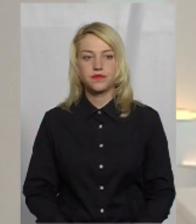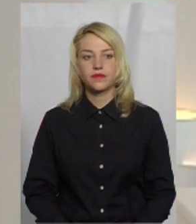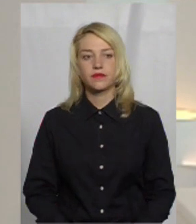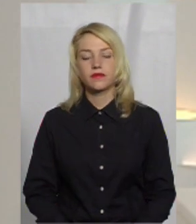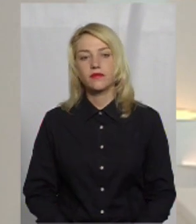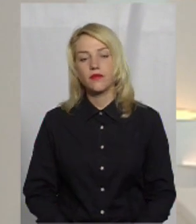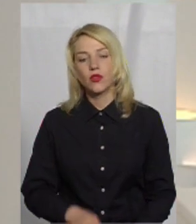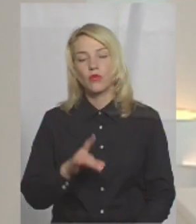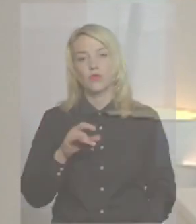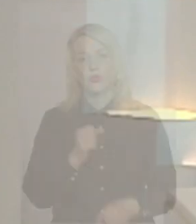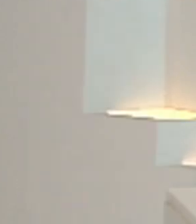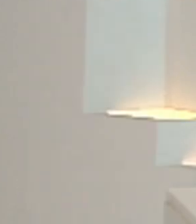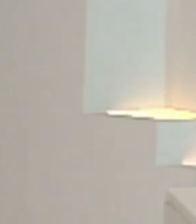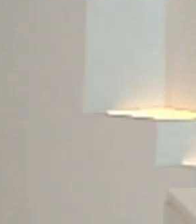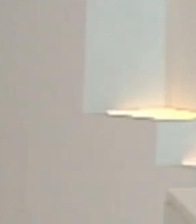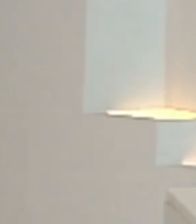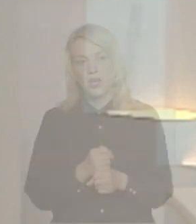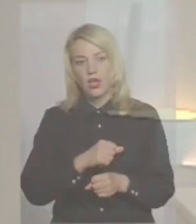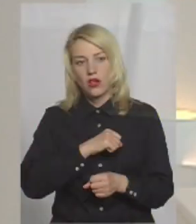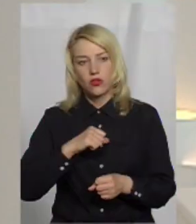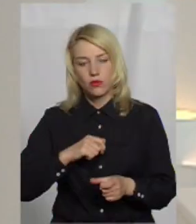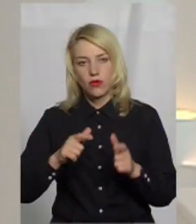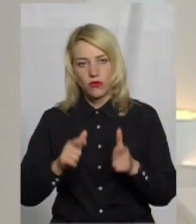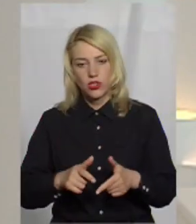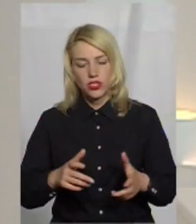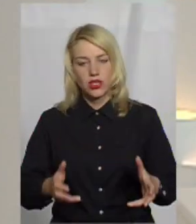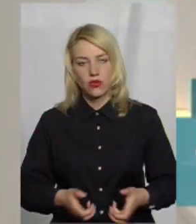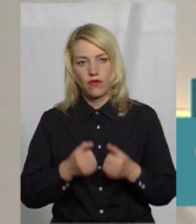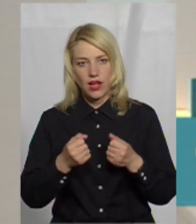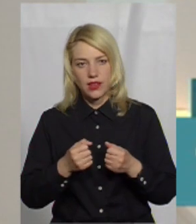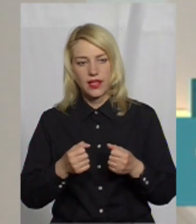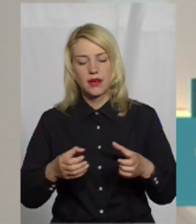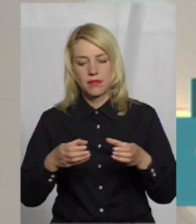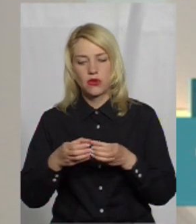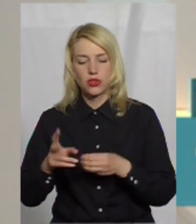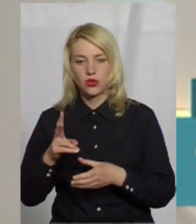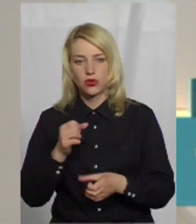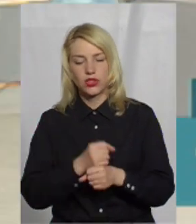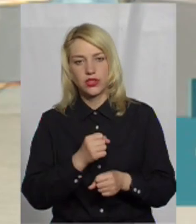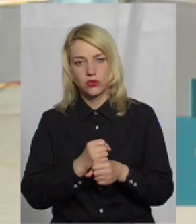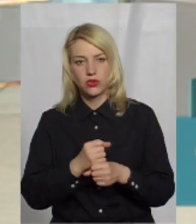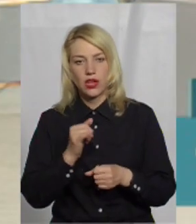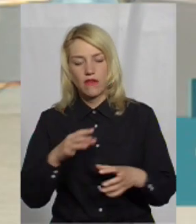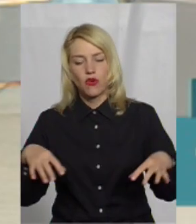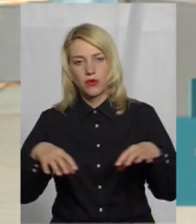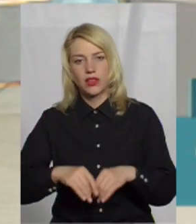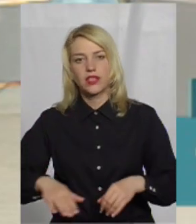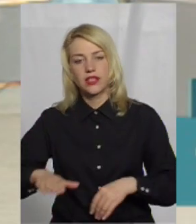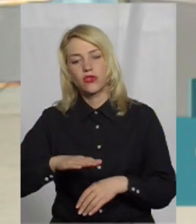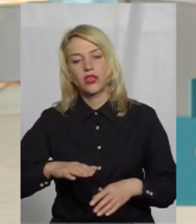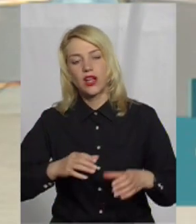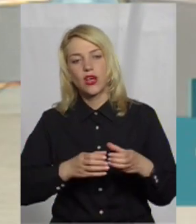Про роботу добровольчих рятувальних підрозділів, які діють в об'єднаних